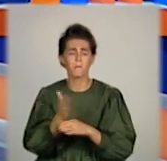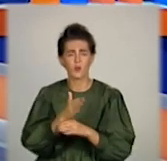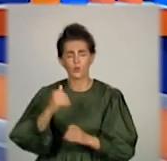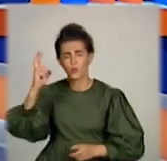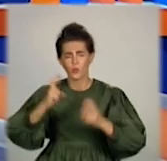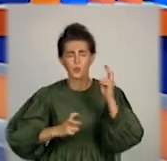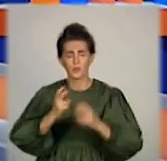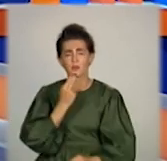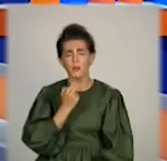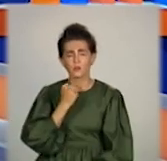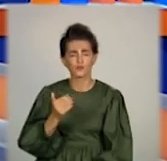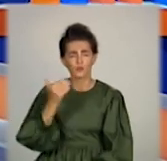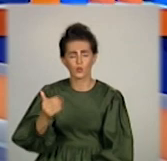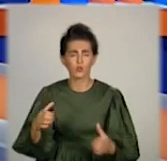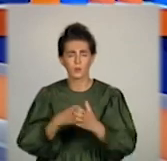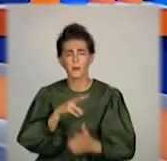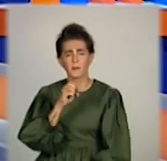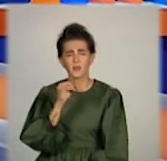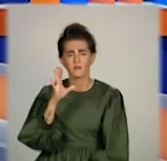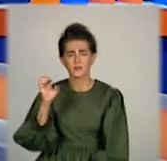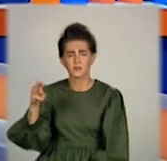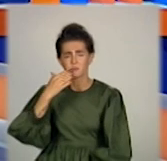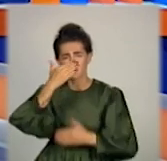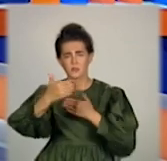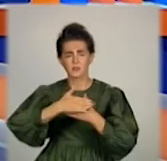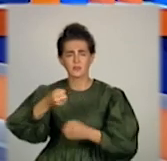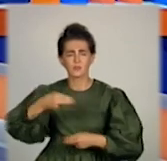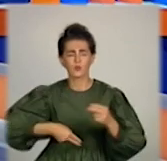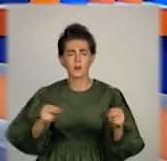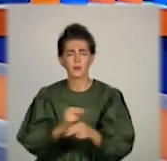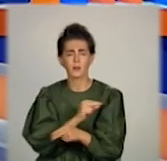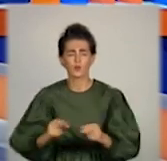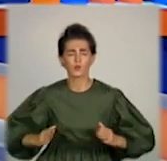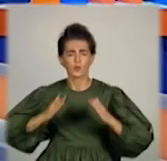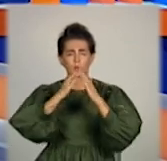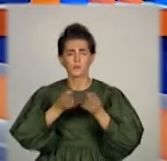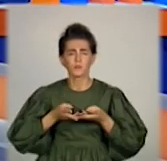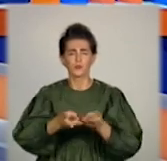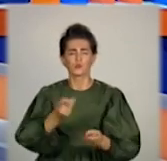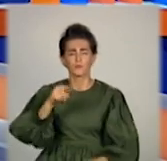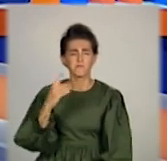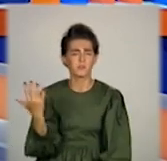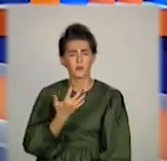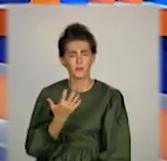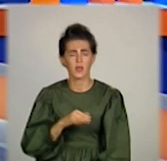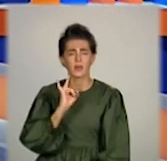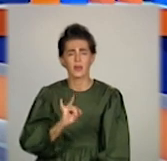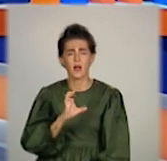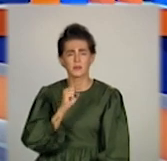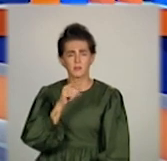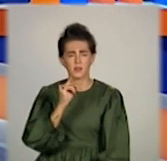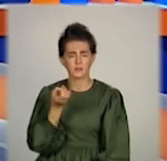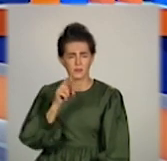комбінаті імені Ілліча група «Метанвест» добігає кінця ремонт доминої печі номер 5 та аспіраційної